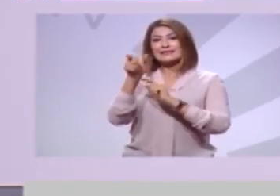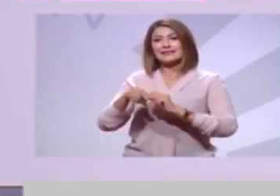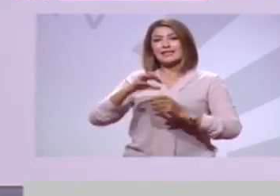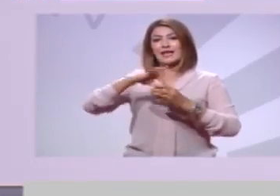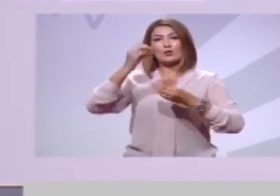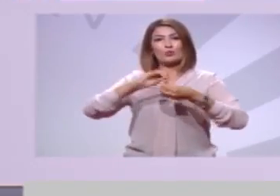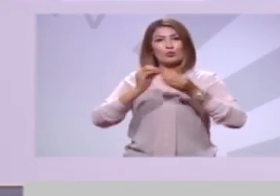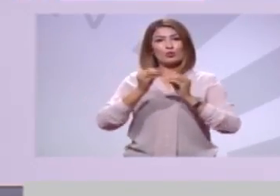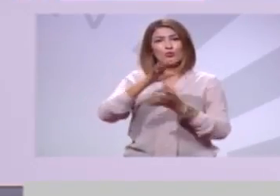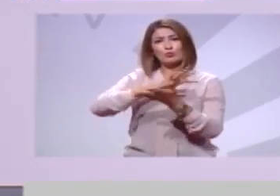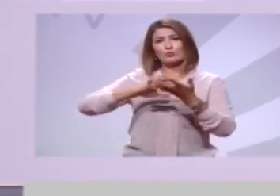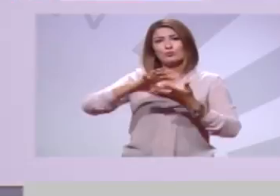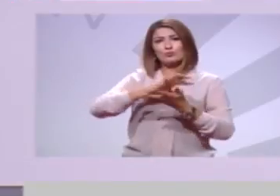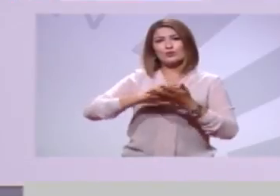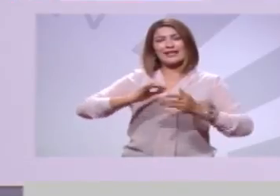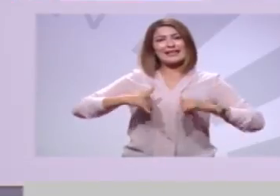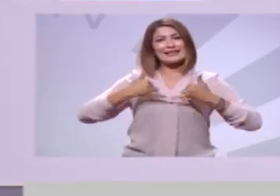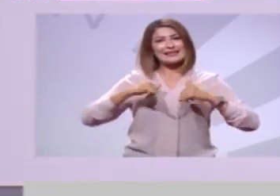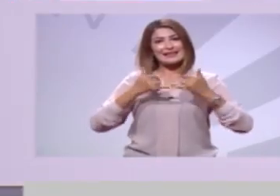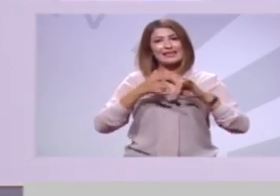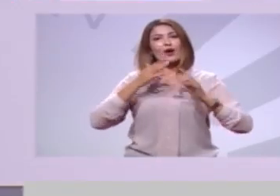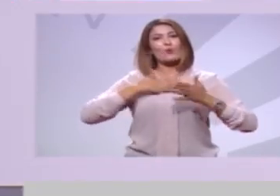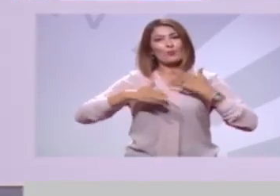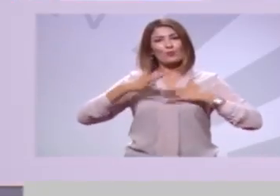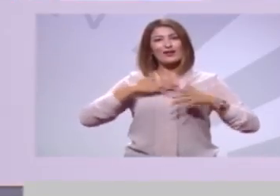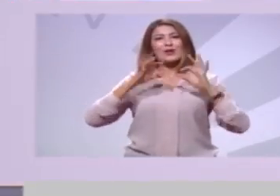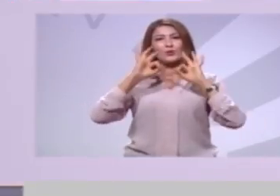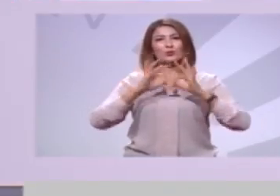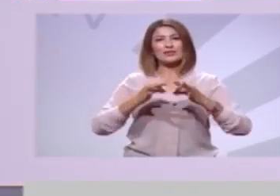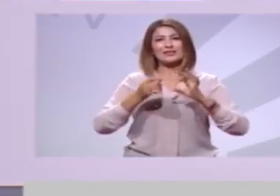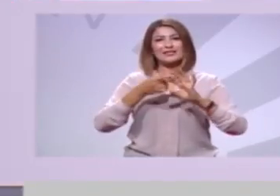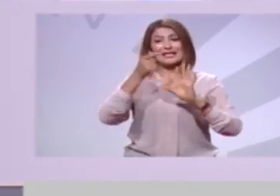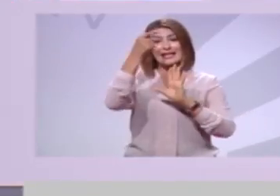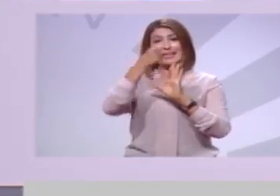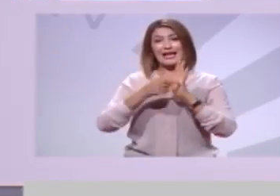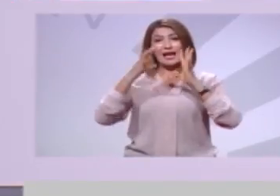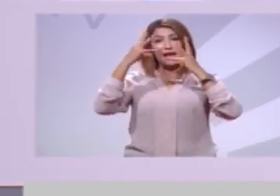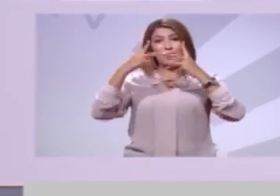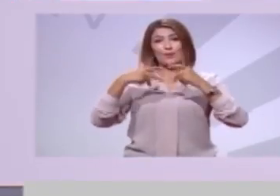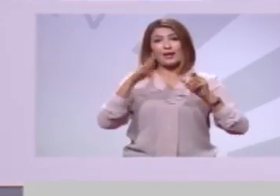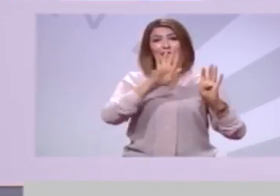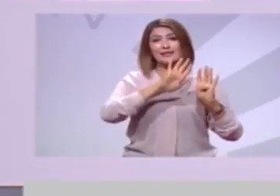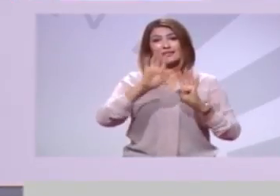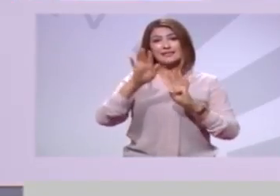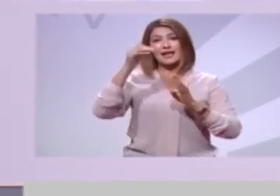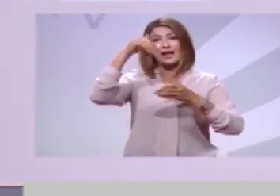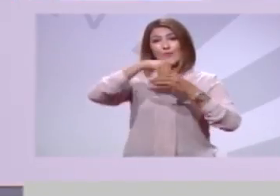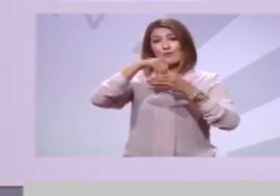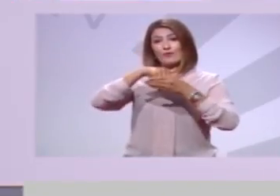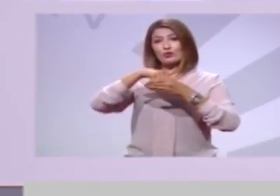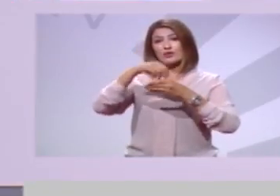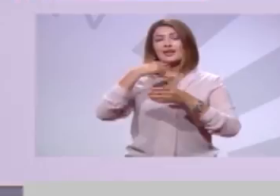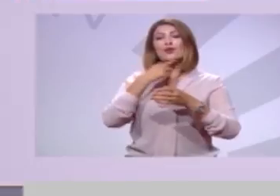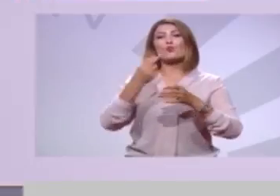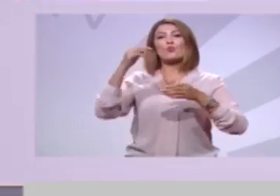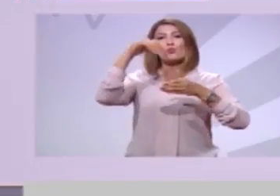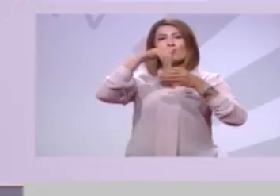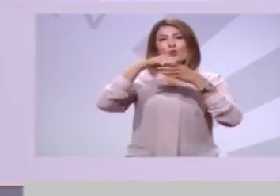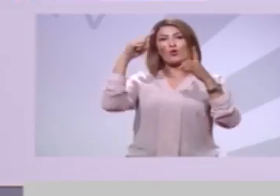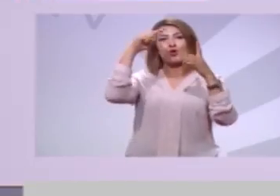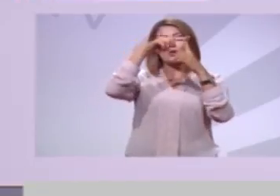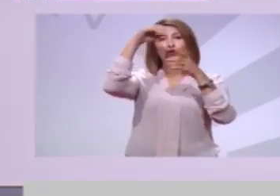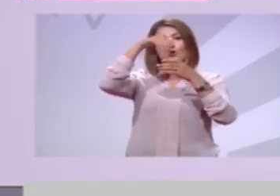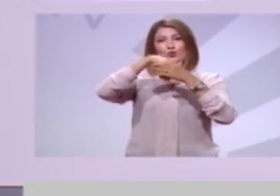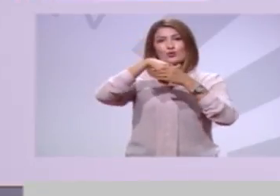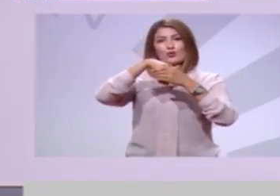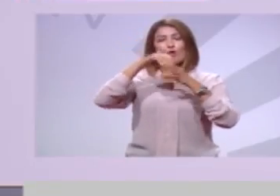كنركم فرحانين وزهيين نعم القايمة رقم تسعة صوتونا متندموش صوتونا